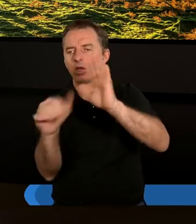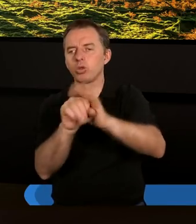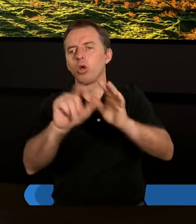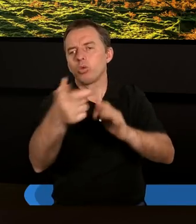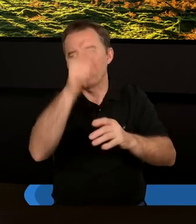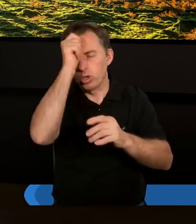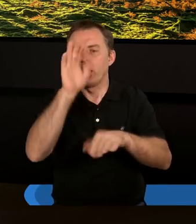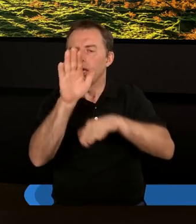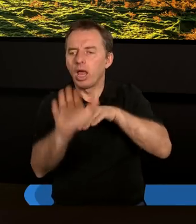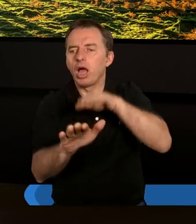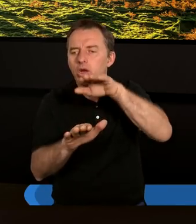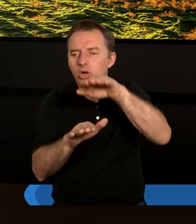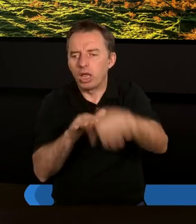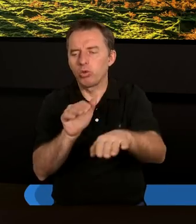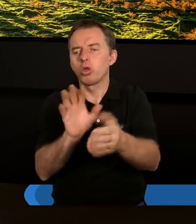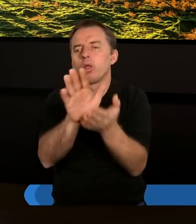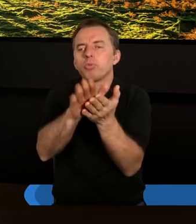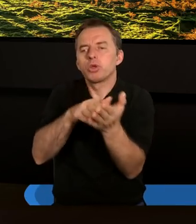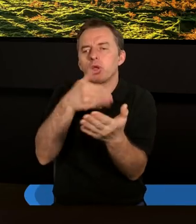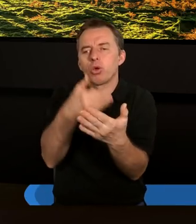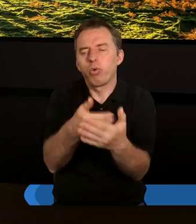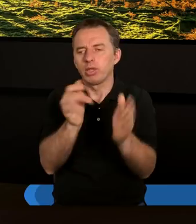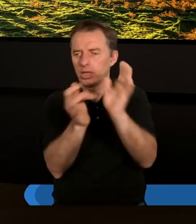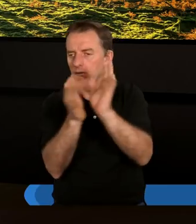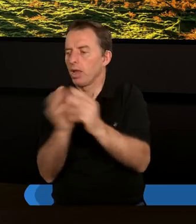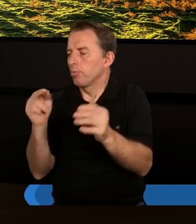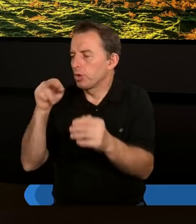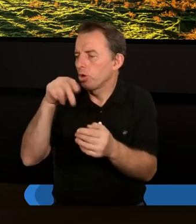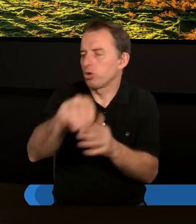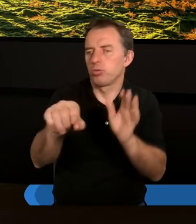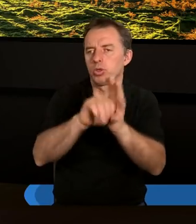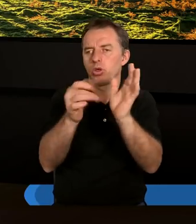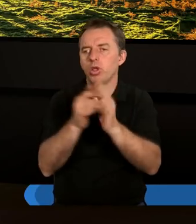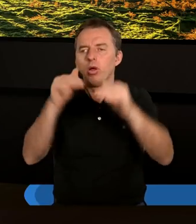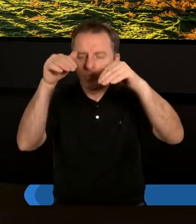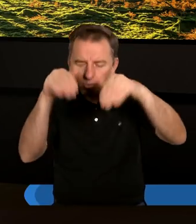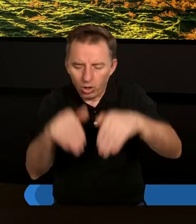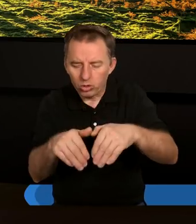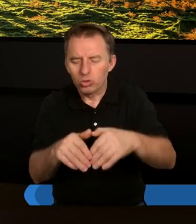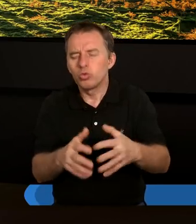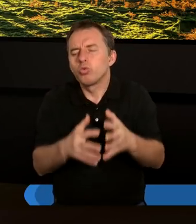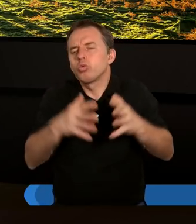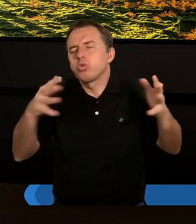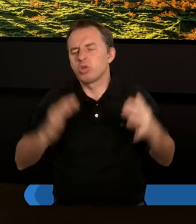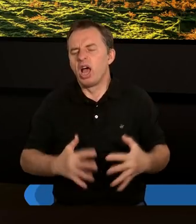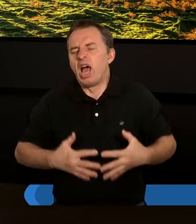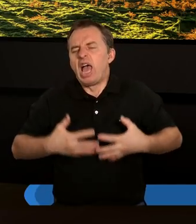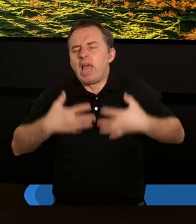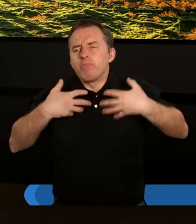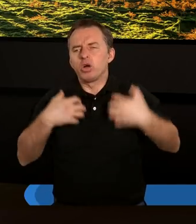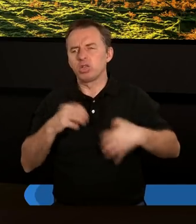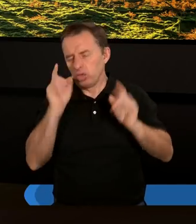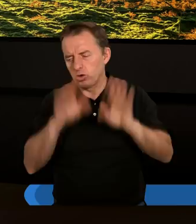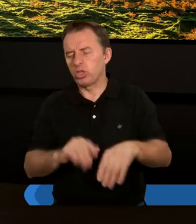rzeczywiście naśladując ten przykład, gdy przychodzimy do Pana Jezusa, może w jakiejś burzy emocji, bo zostaliśmy